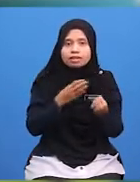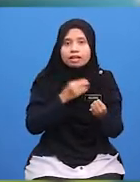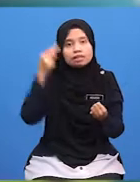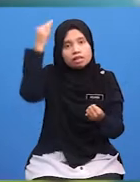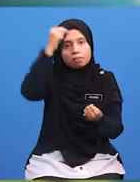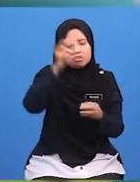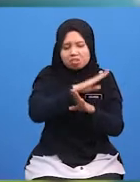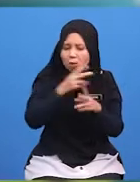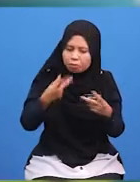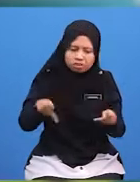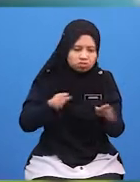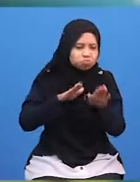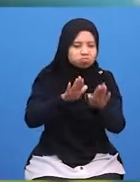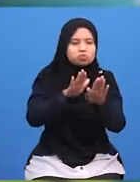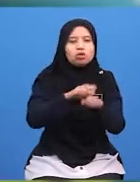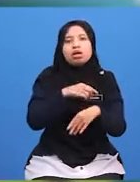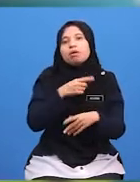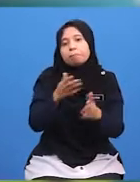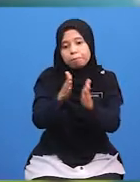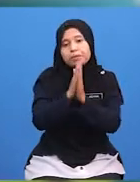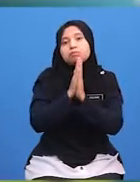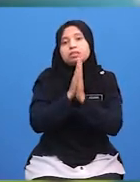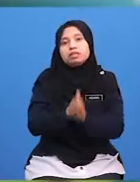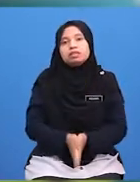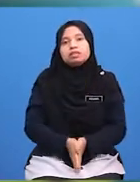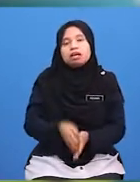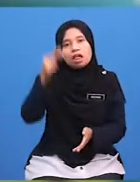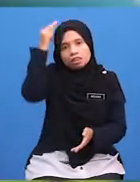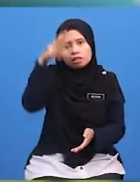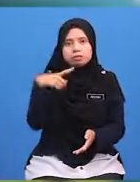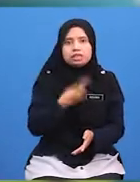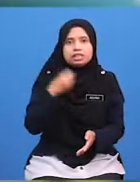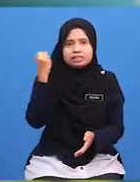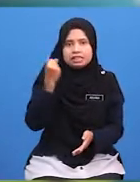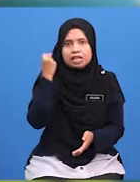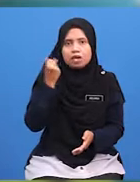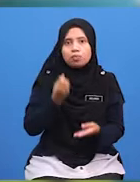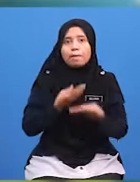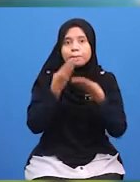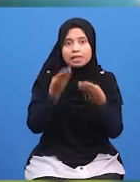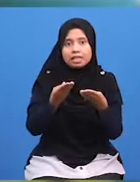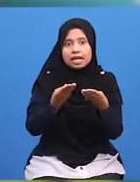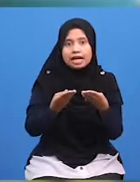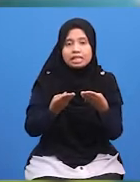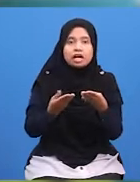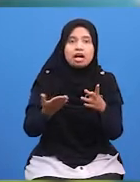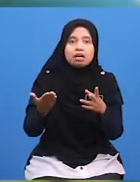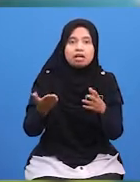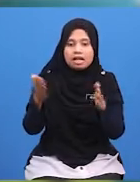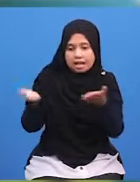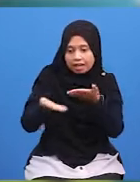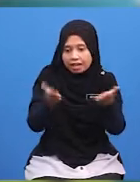Nabi Tidak Pernah Menolak Permintaan Nabi Kita Sentiasa Memberikan Layanan